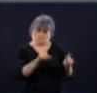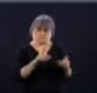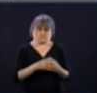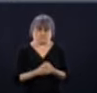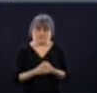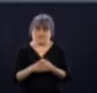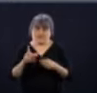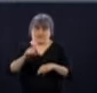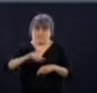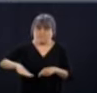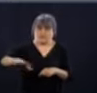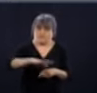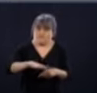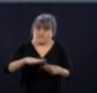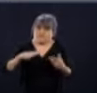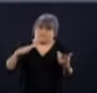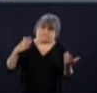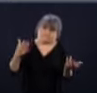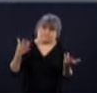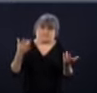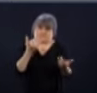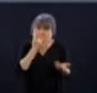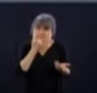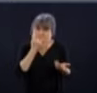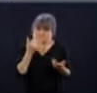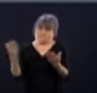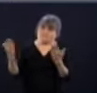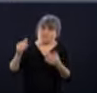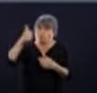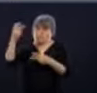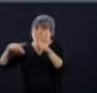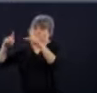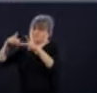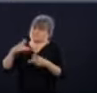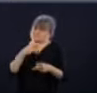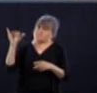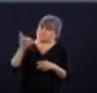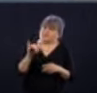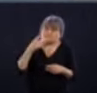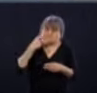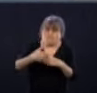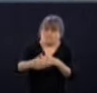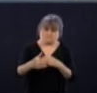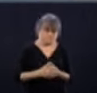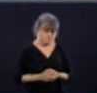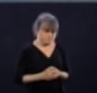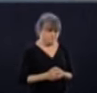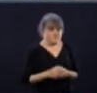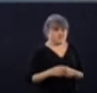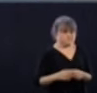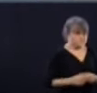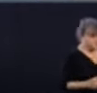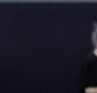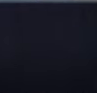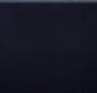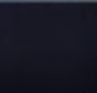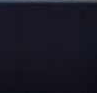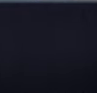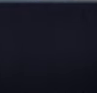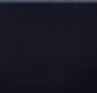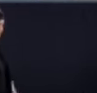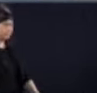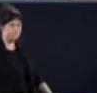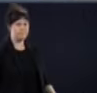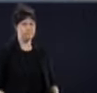'il y a peu de risques, puis qu'on peut le faire adéquatement, on va le faire. Merci. Prochaine question, Patrick Belrose, le journal de Québec, le